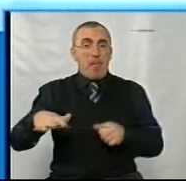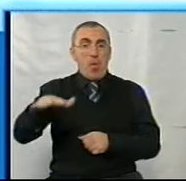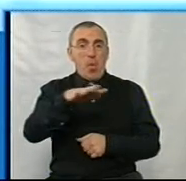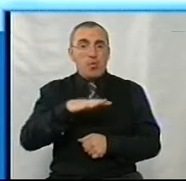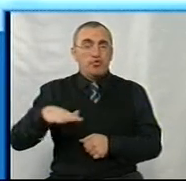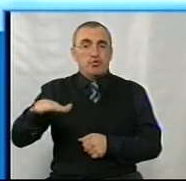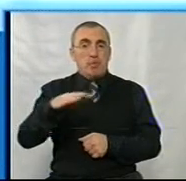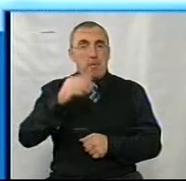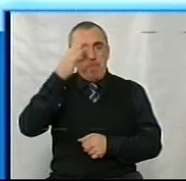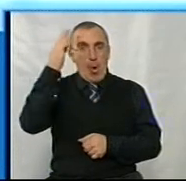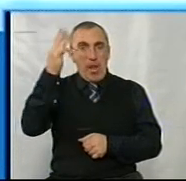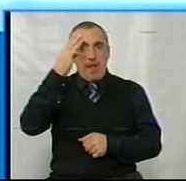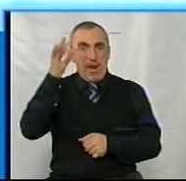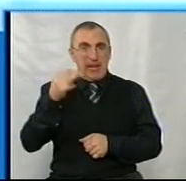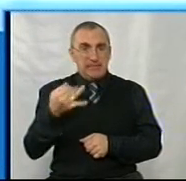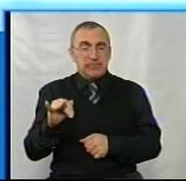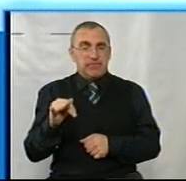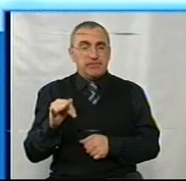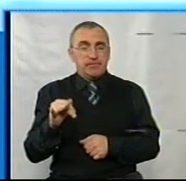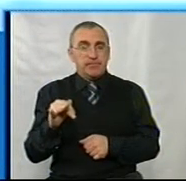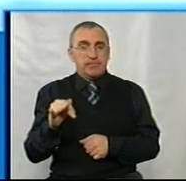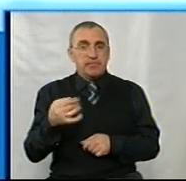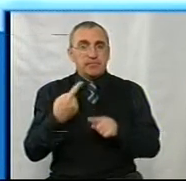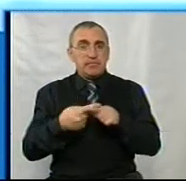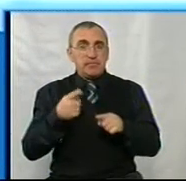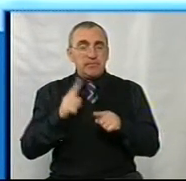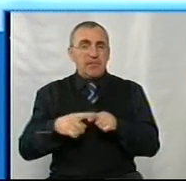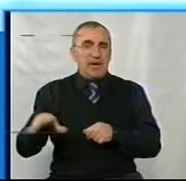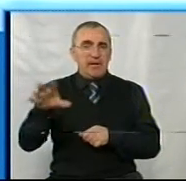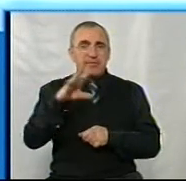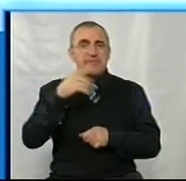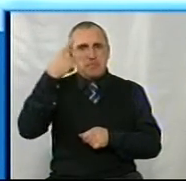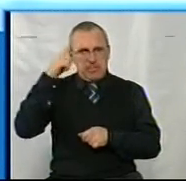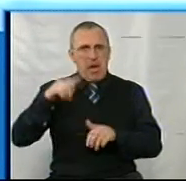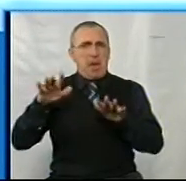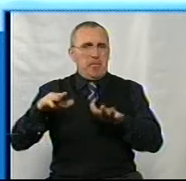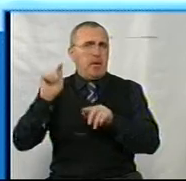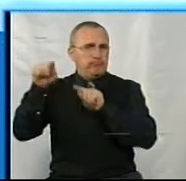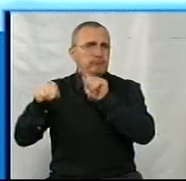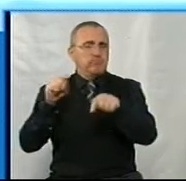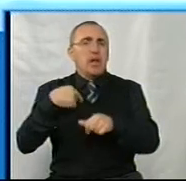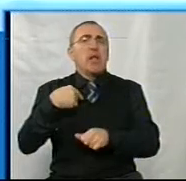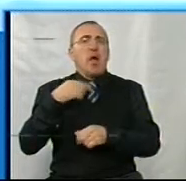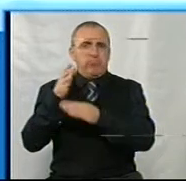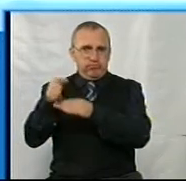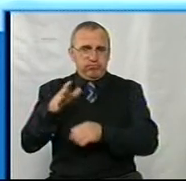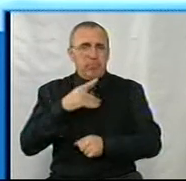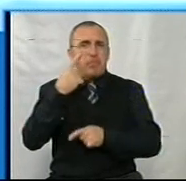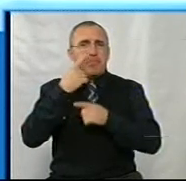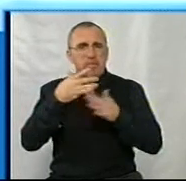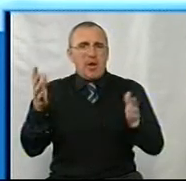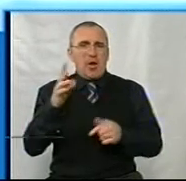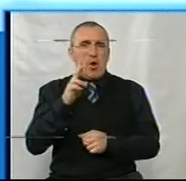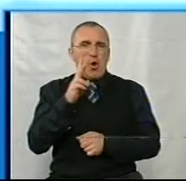Богдана Хмельницького? Всі місця це знали. Я там був, я думаю, більшість кіровограцій,